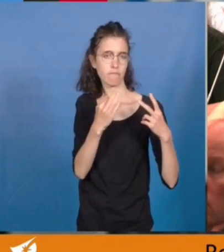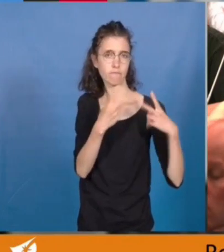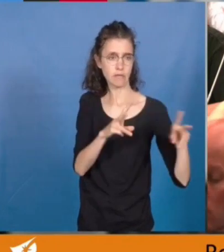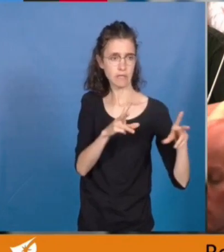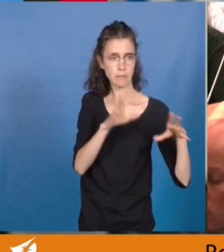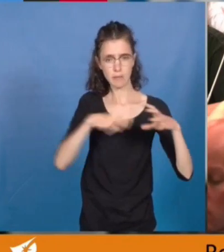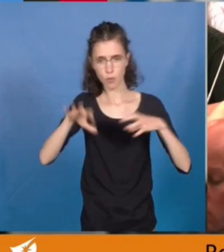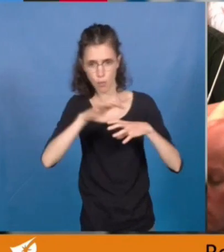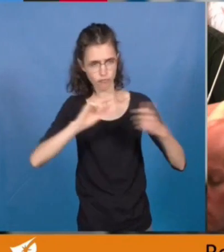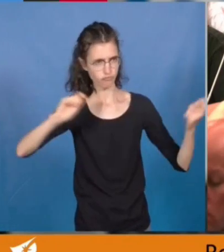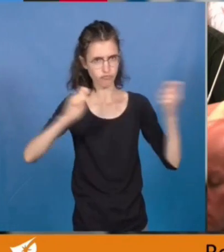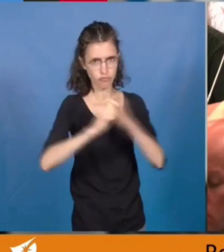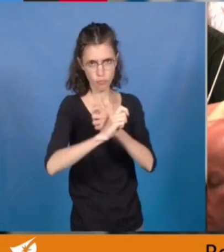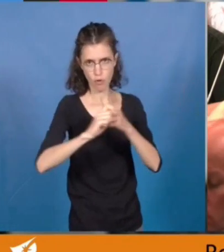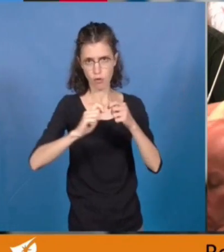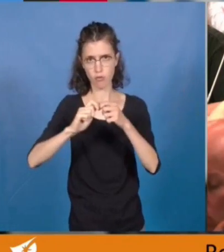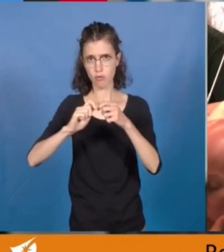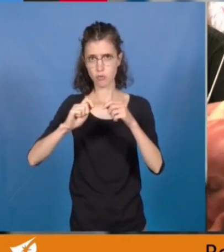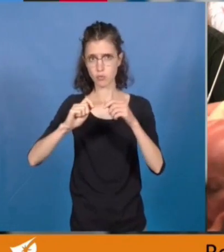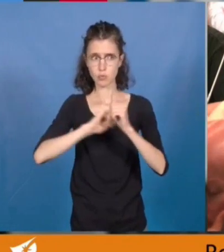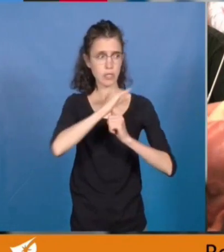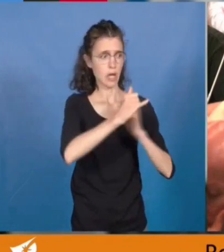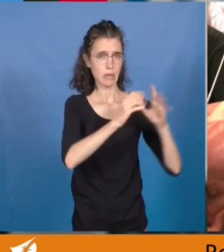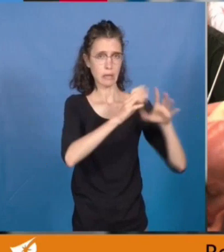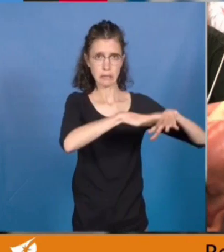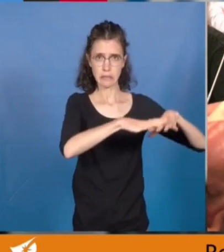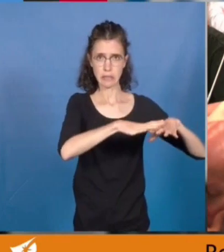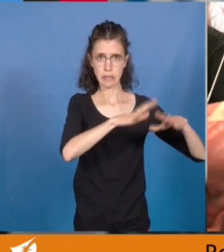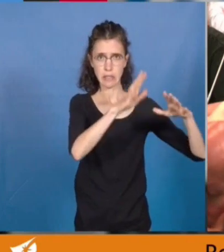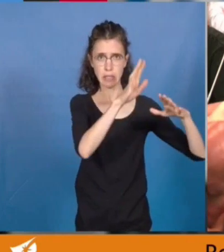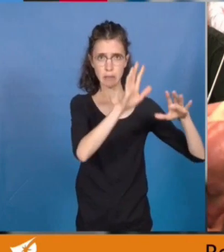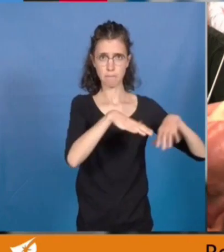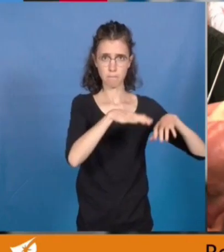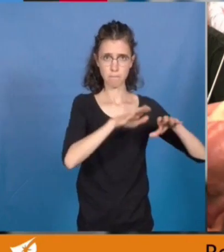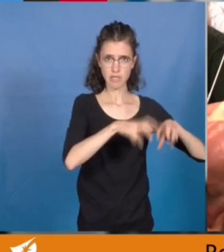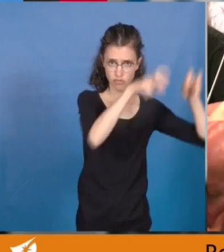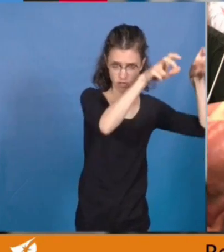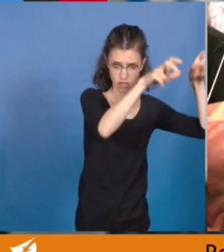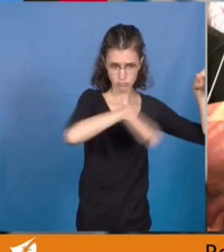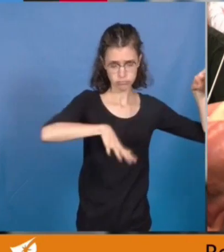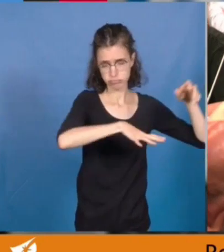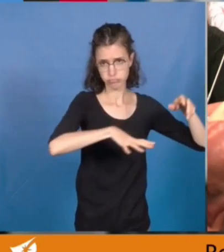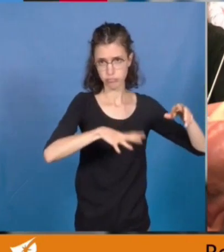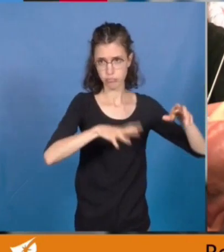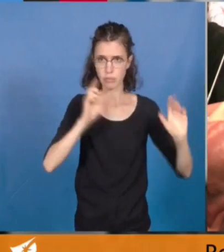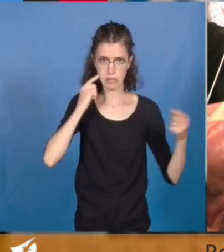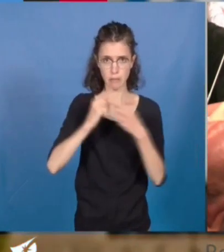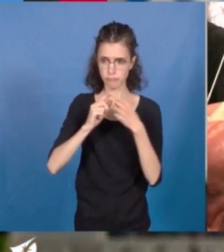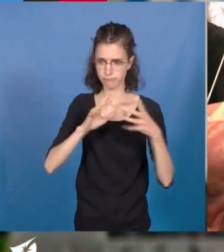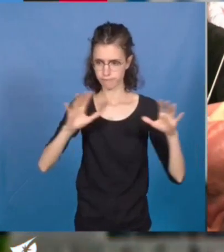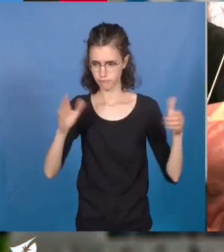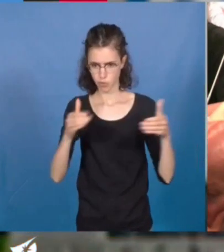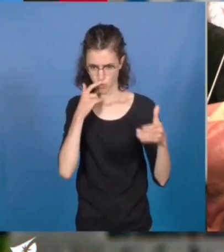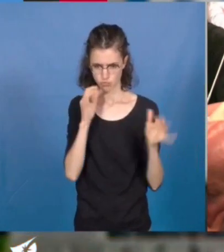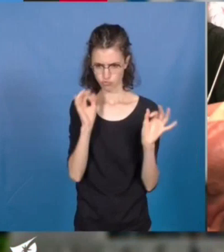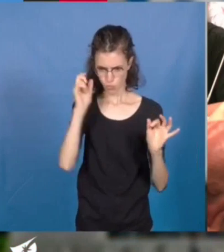permettra de mettre en lien les quartiers du centre-ville avec ceux de l'île de Nantes dans une continuité urbaine maîtrisée. Nous